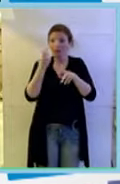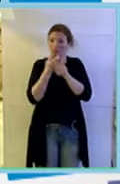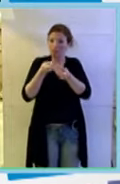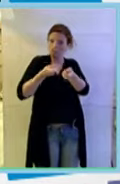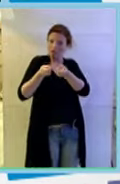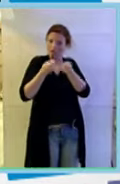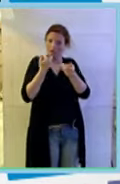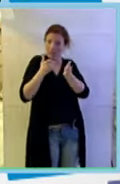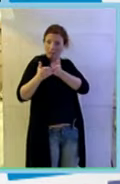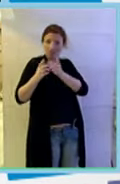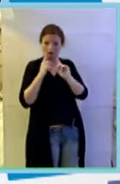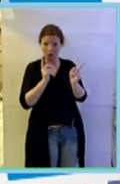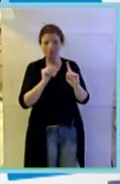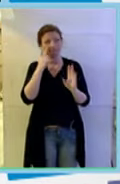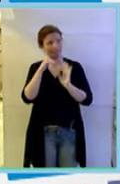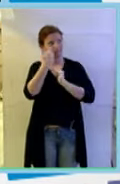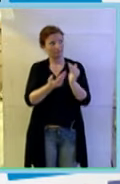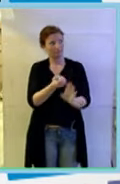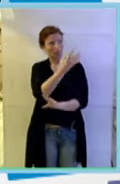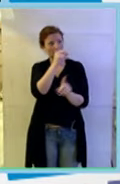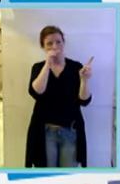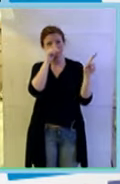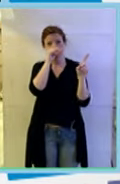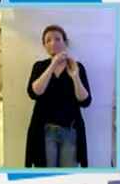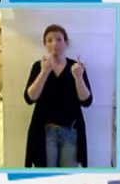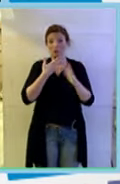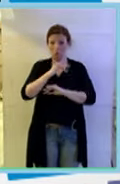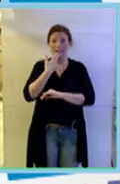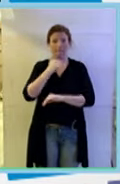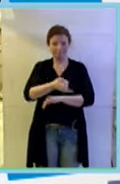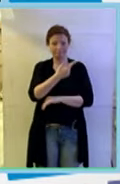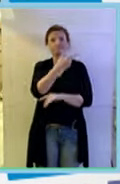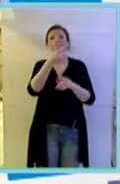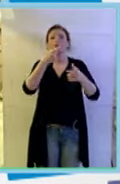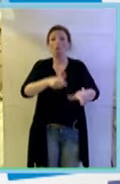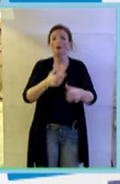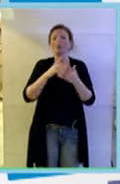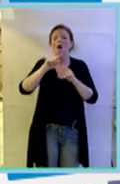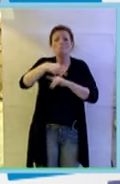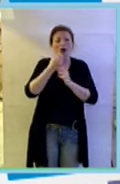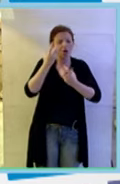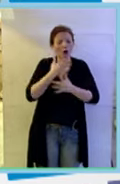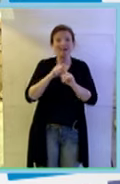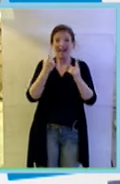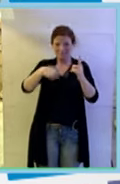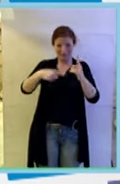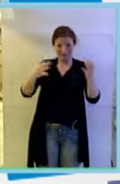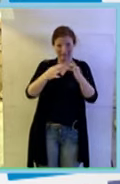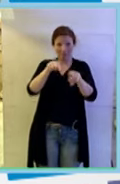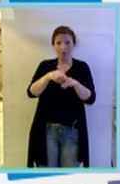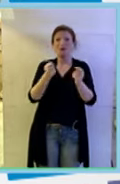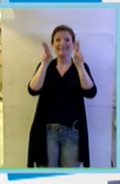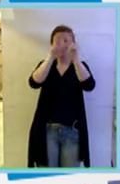le informazioni in maniera vediamo la prossima ce n un'altra sì perché poi alla fine che è successo che questa cosa ti ha dato una popolarità